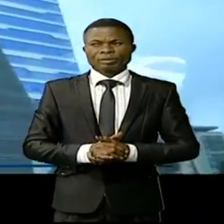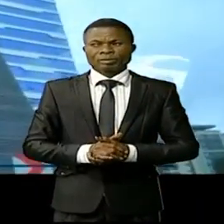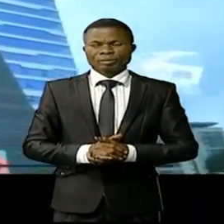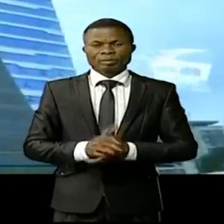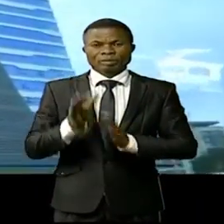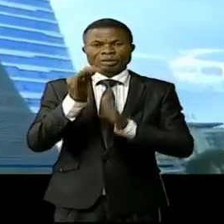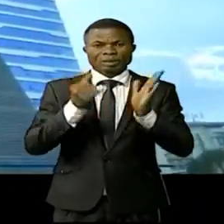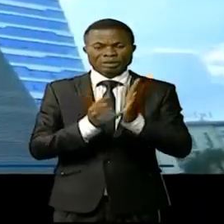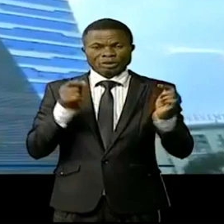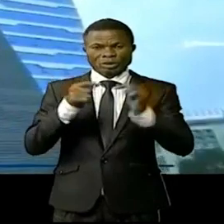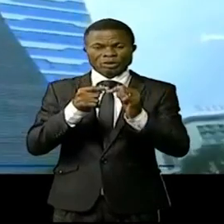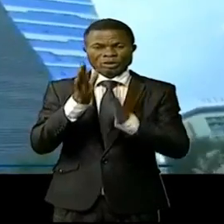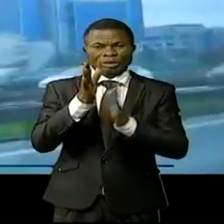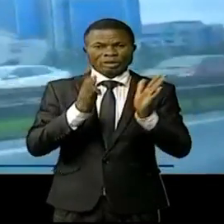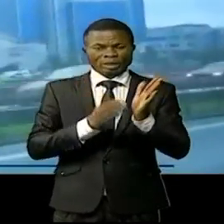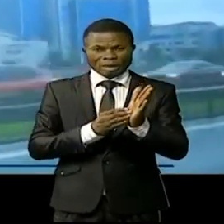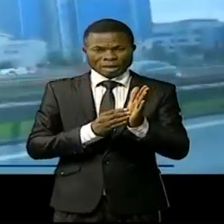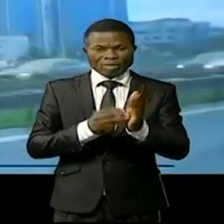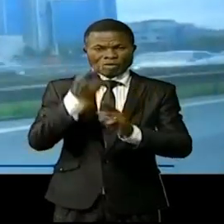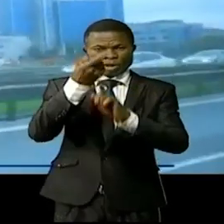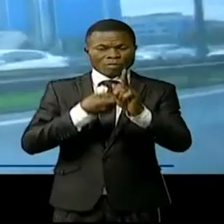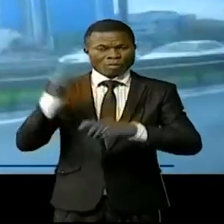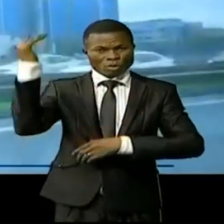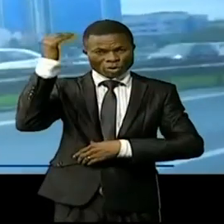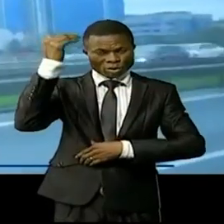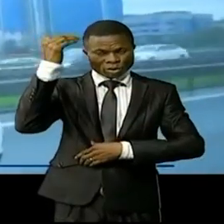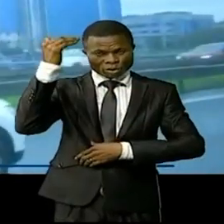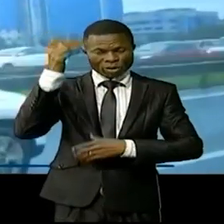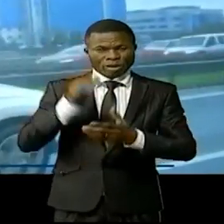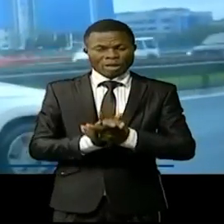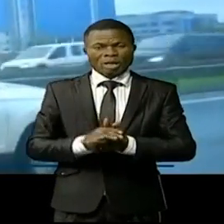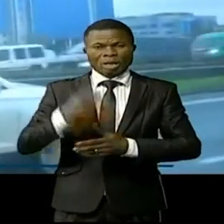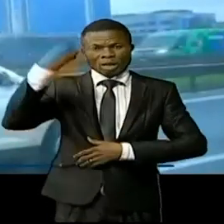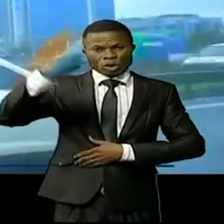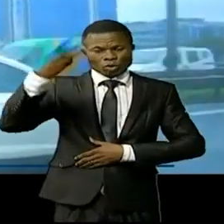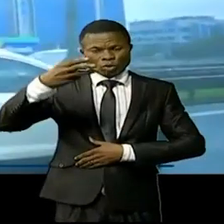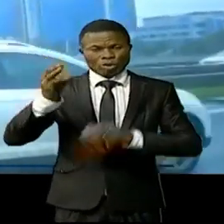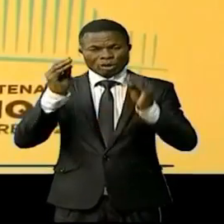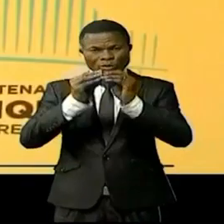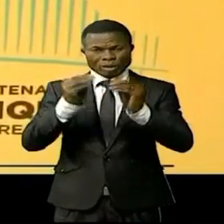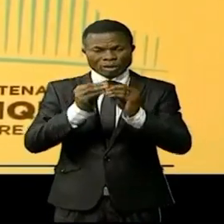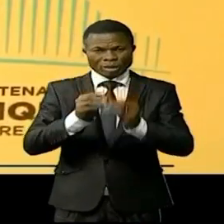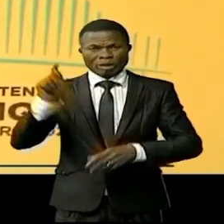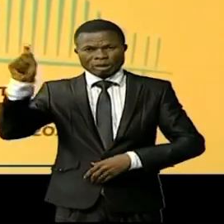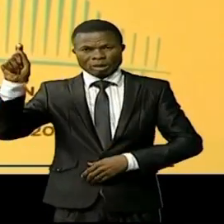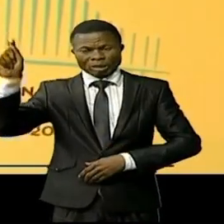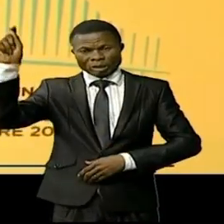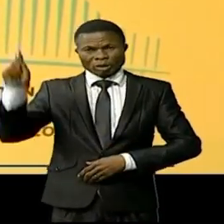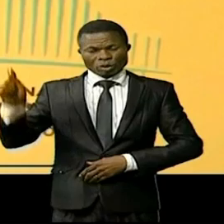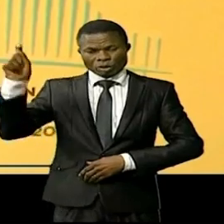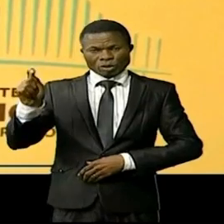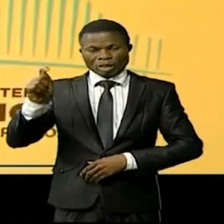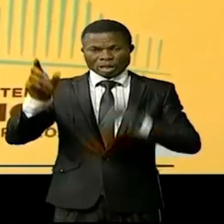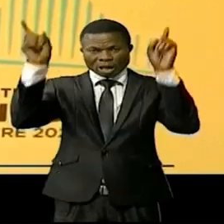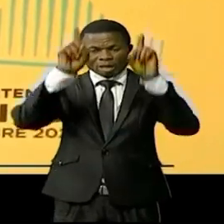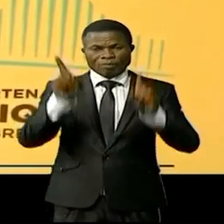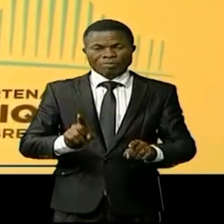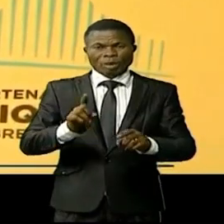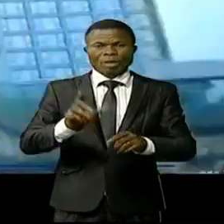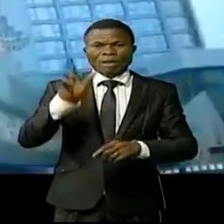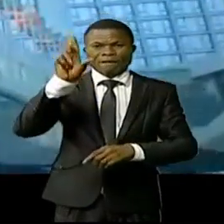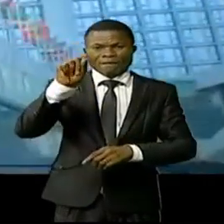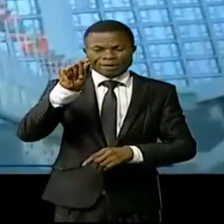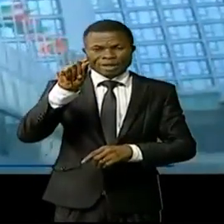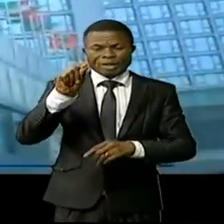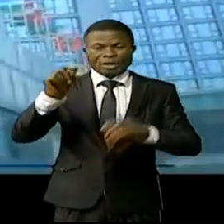au 18 décembre, Istanbul abrite le troisième sommet du partenariat Turquie-Afrique. Une vingtaine de chefs d'État et de